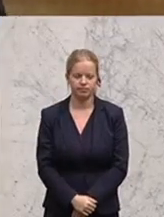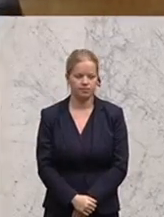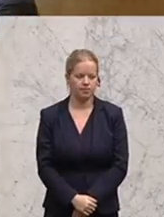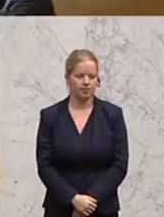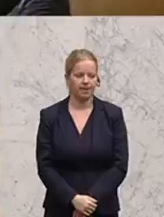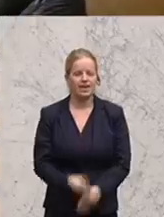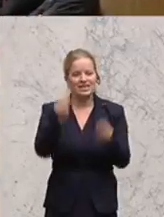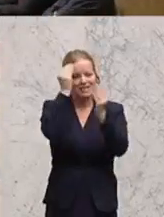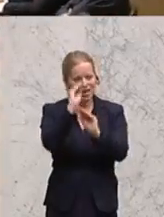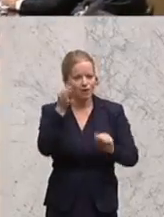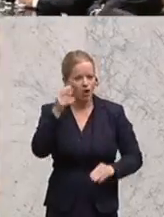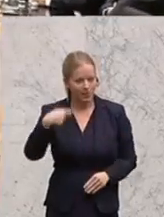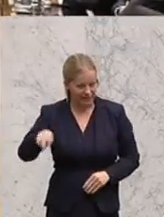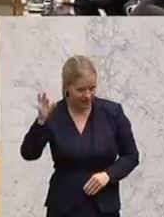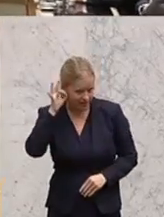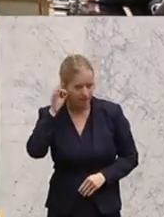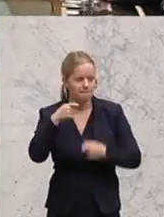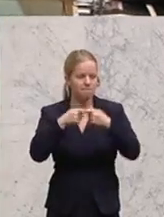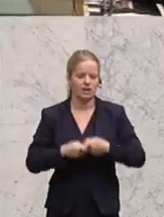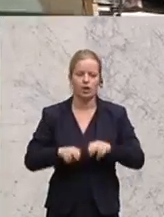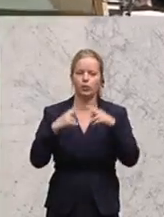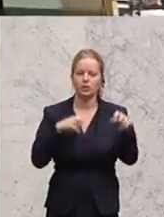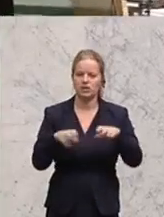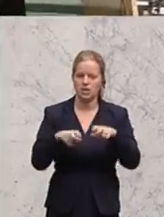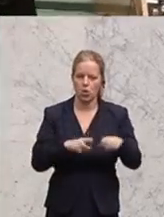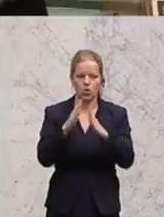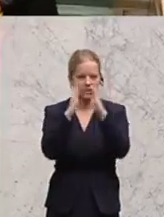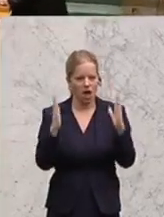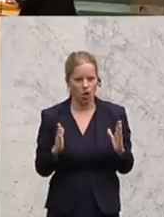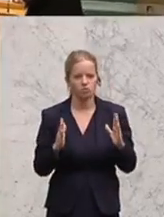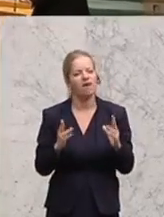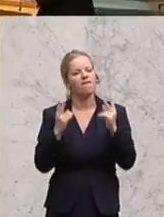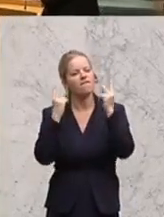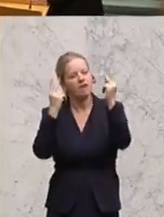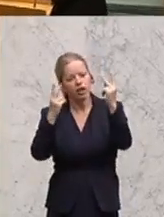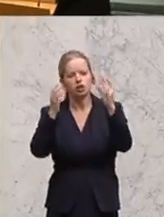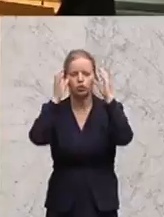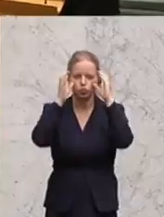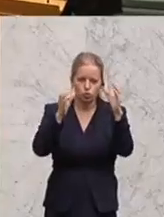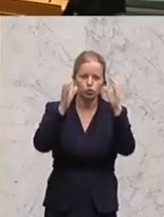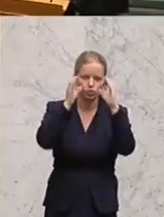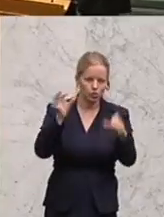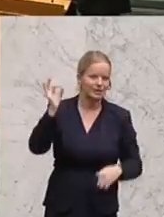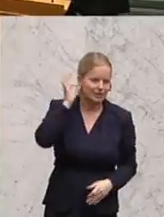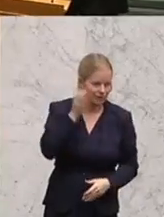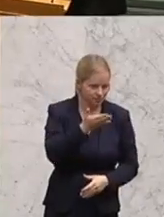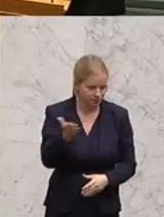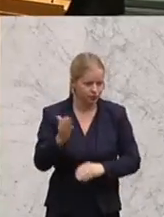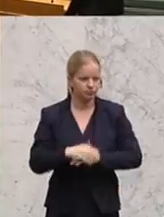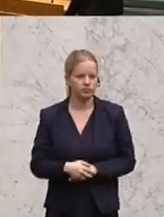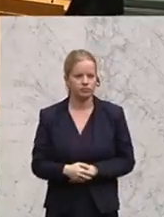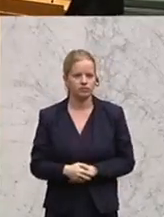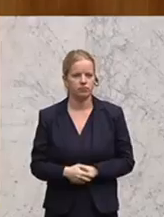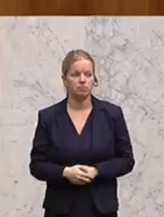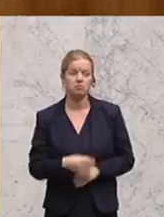Präsidentin, Mitglieder der Bundesregierung, hohes Haus, werte Zuseherinnen und Zuseher. Laut Ministerratsvortrag